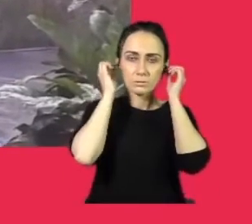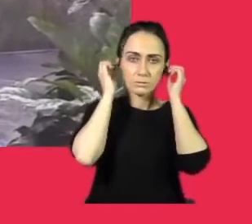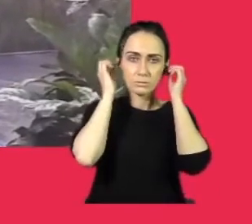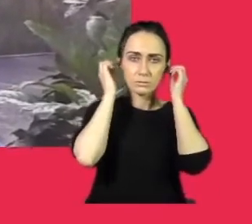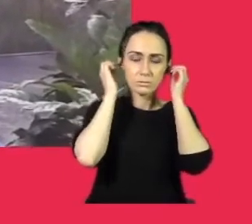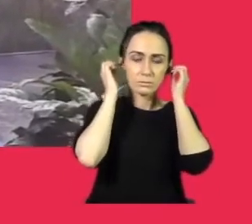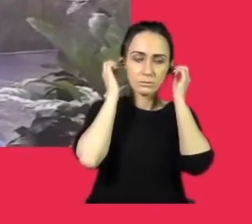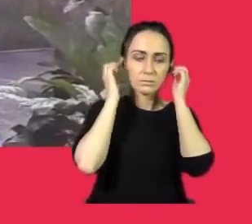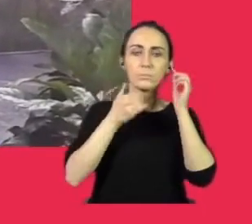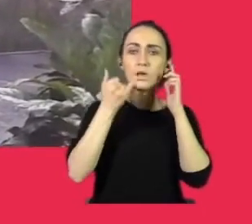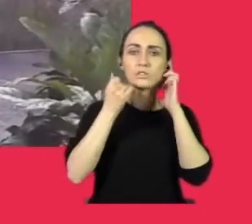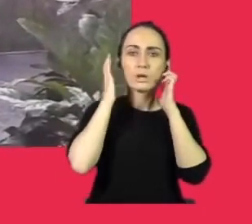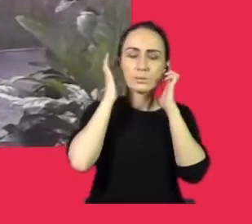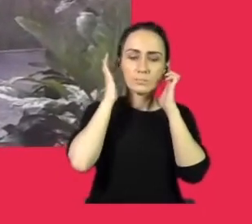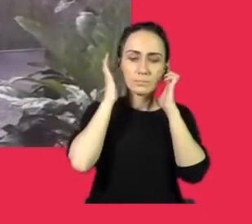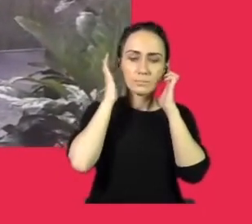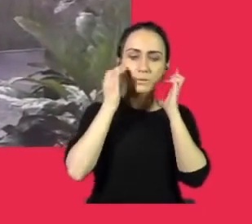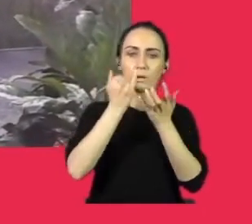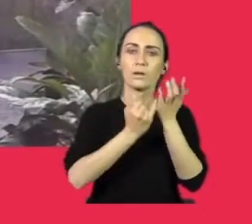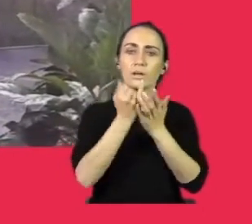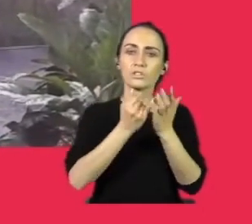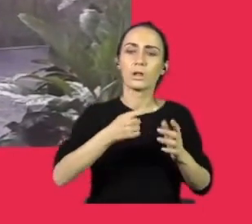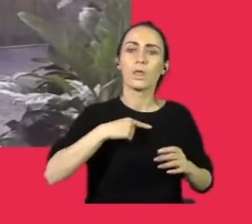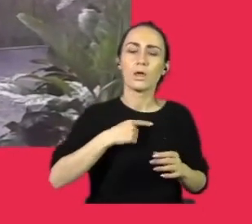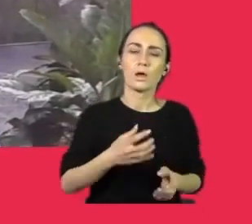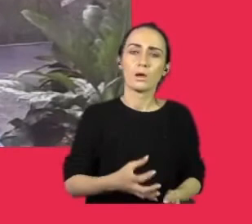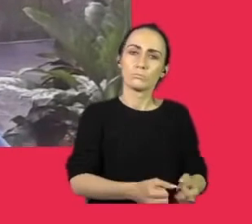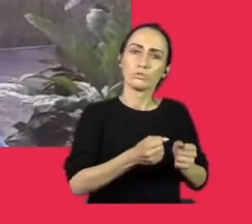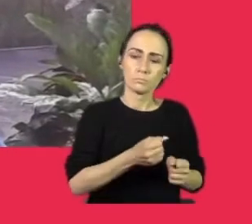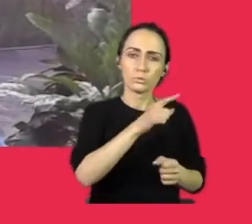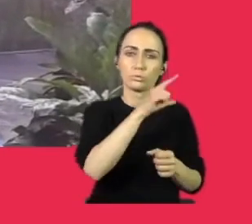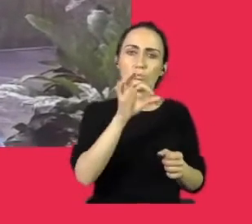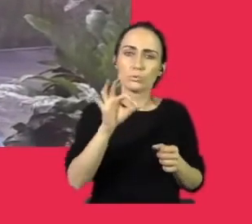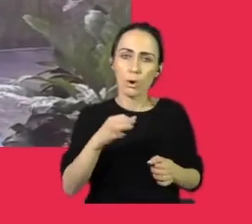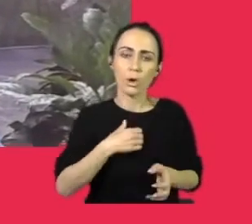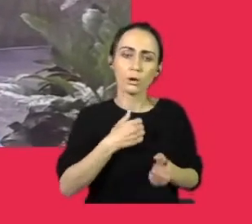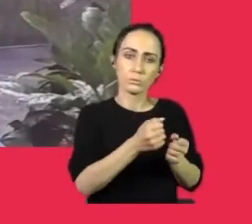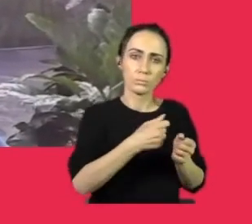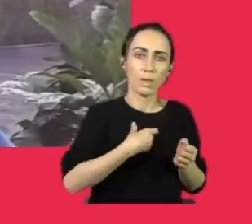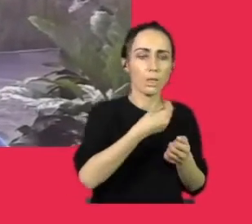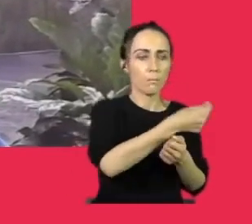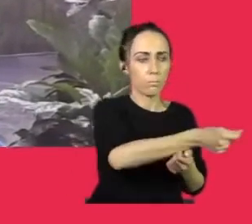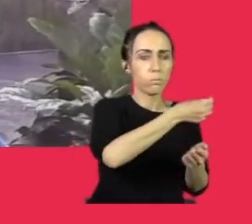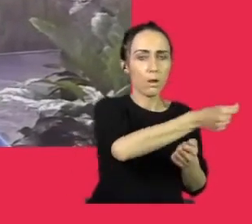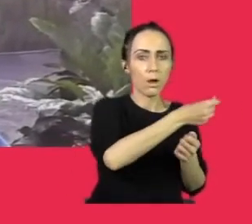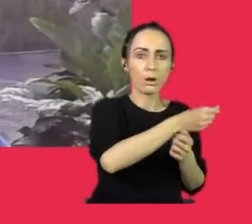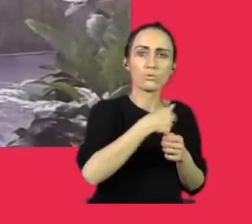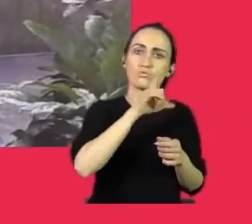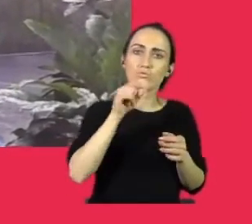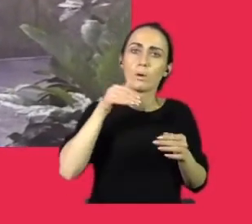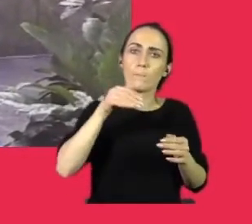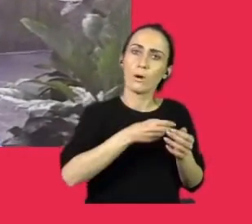opłacamy jakby ich utrzymanie w ZOO, a my z kolei odpłacamy się piękną, piękną naprawdę